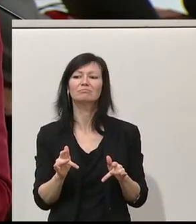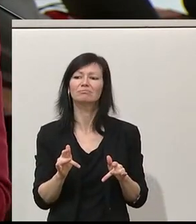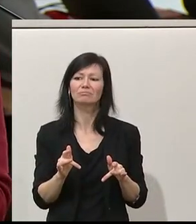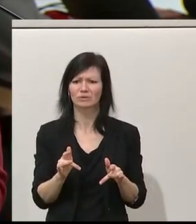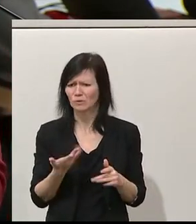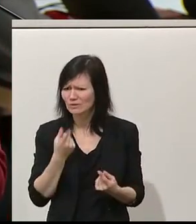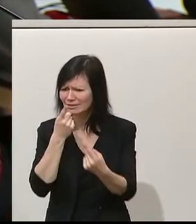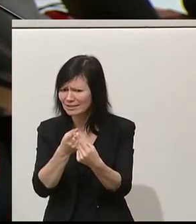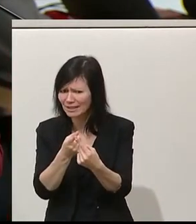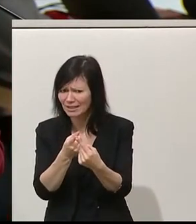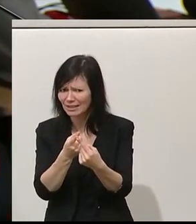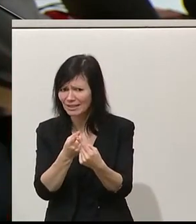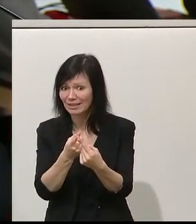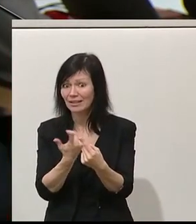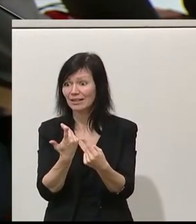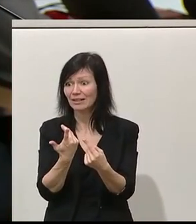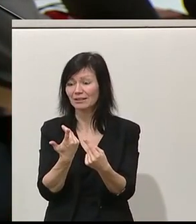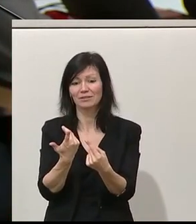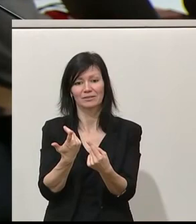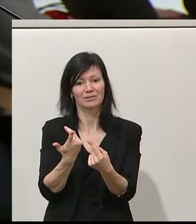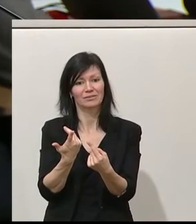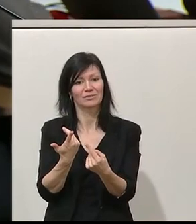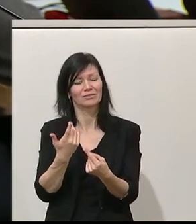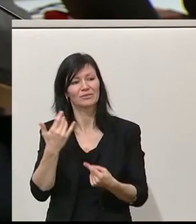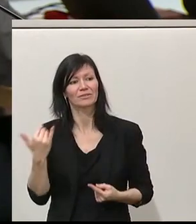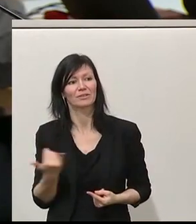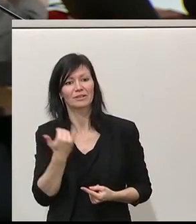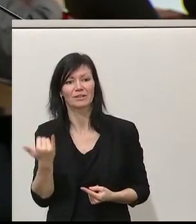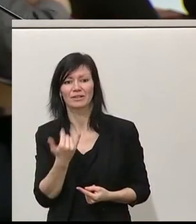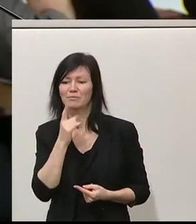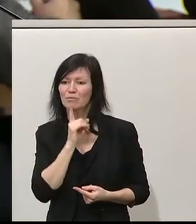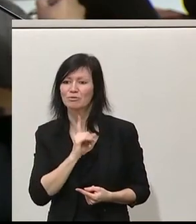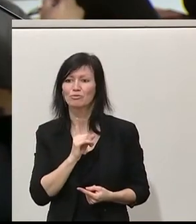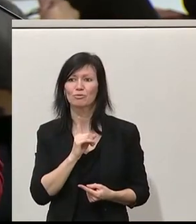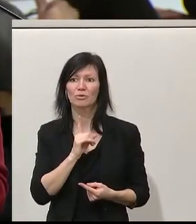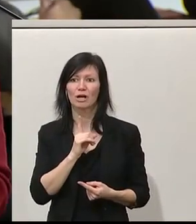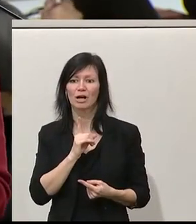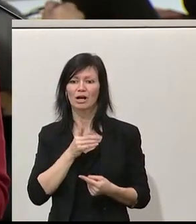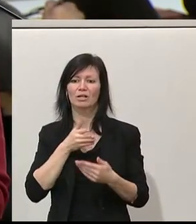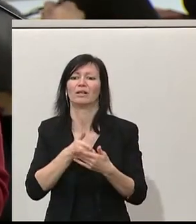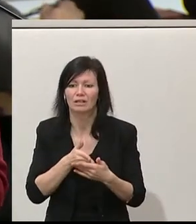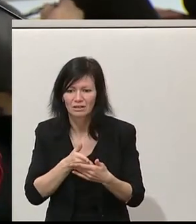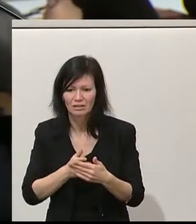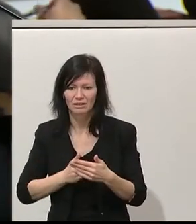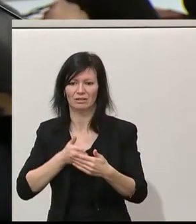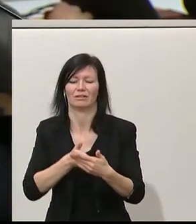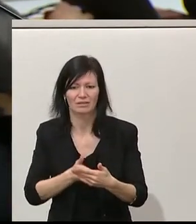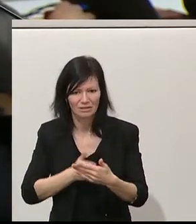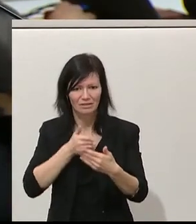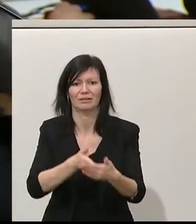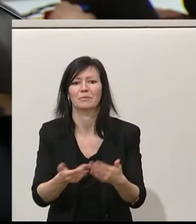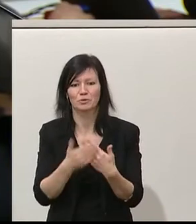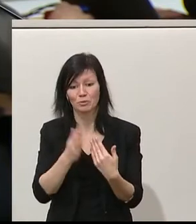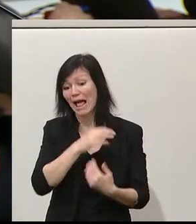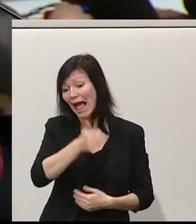dass wir weg wollen vom Stop and Go in der Förderung zum laufenden Ausbau, gerade was die Photovoltaik begriff, das Eine-Million-Dächer-Photovoltaik